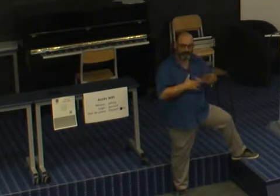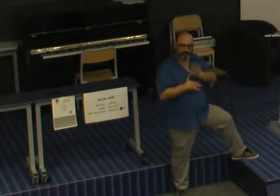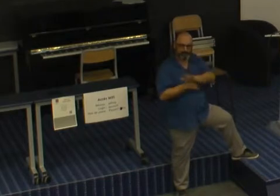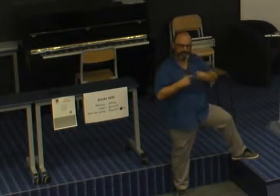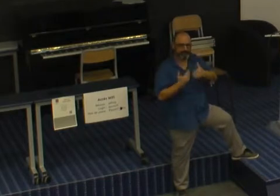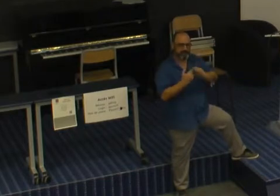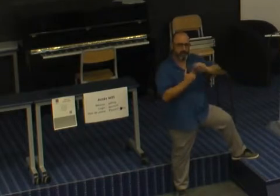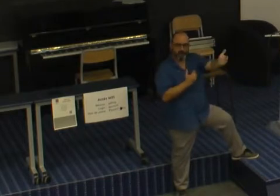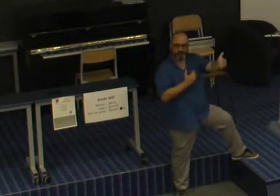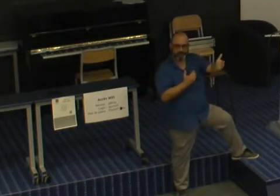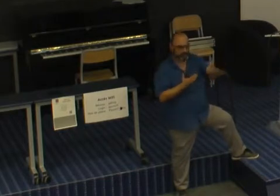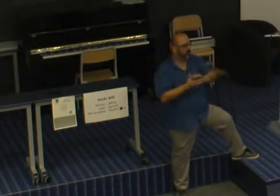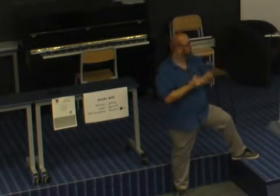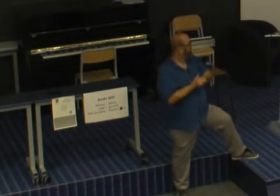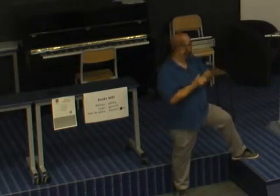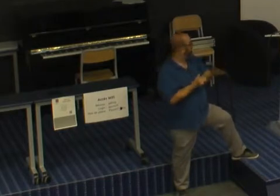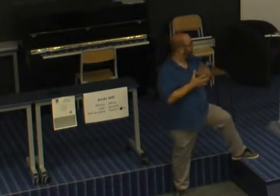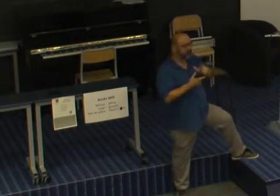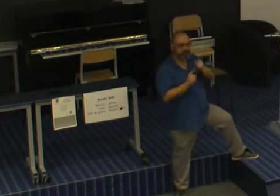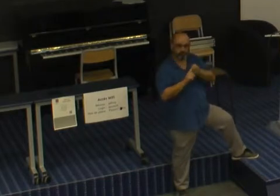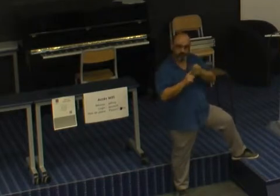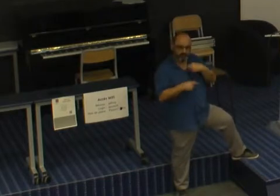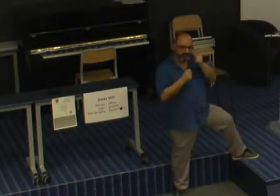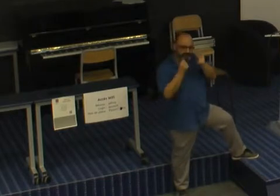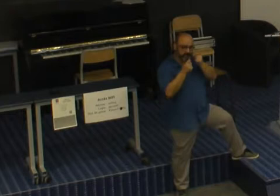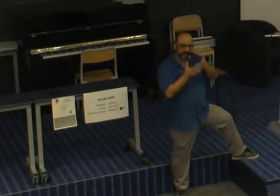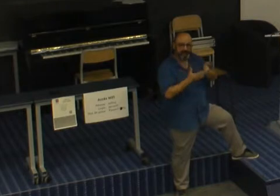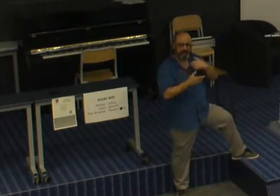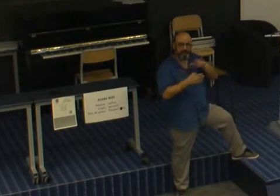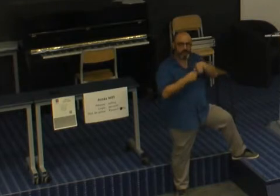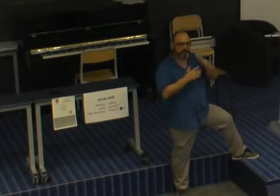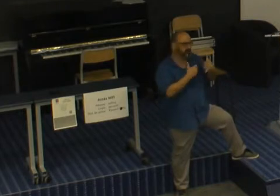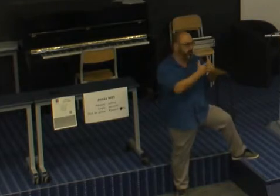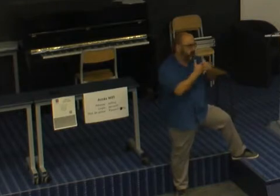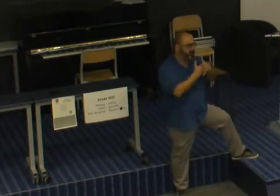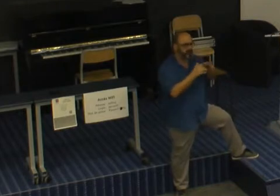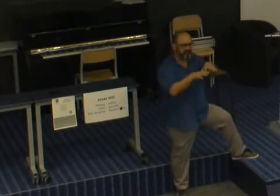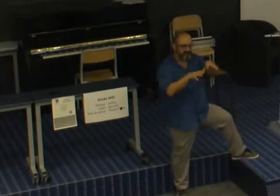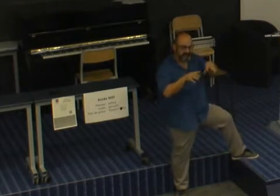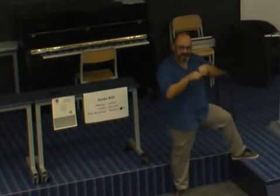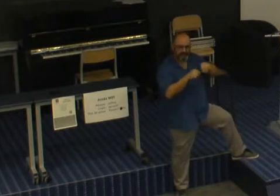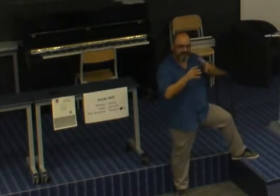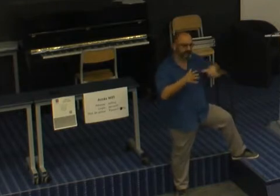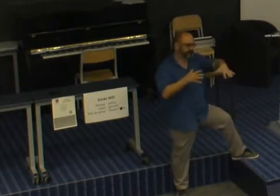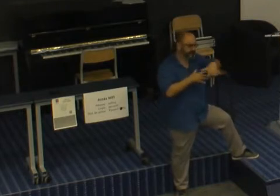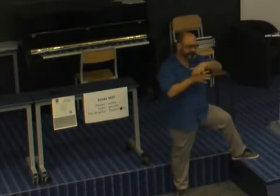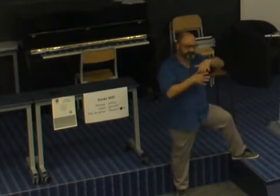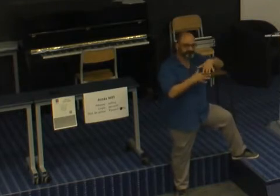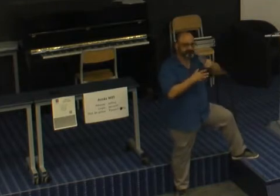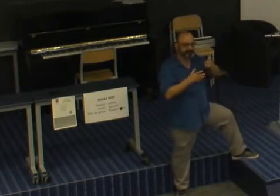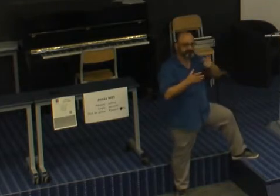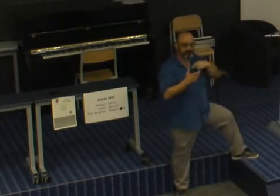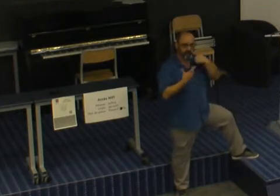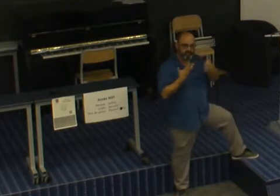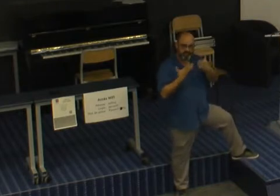c'est ce genre de choses que j'ai pu voir dans mes proches où la famille est tendue, voir un peu comment ils se comportent